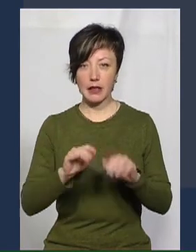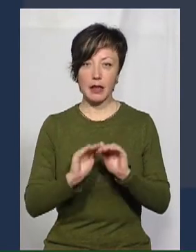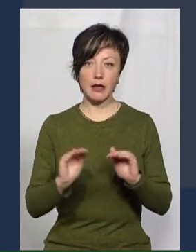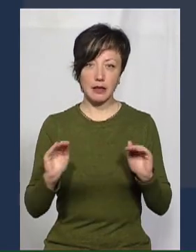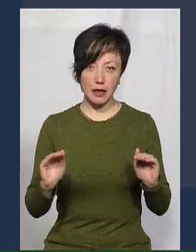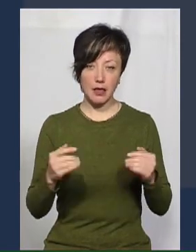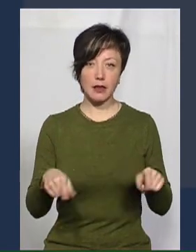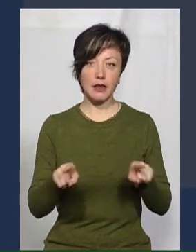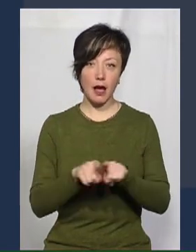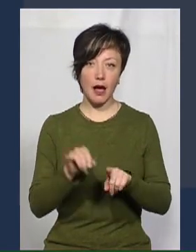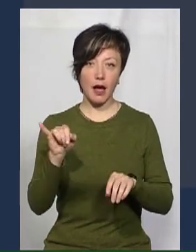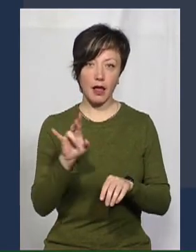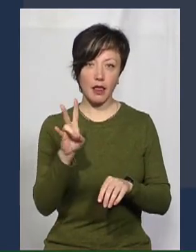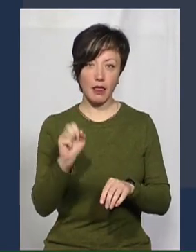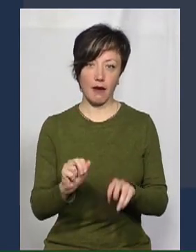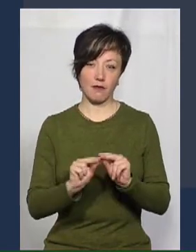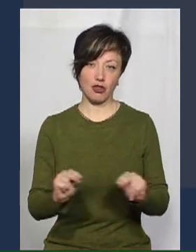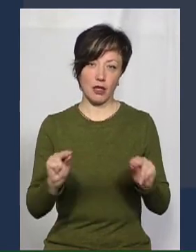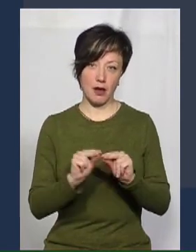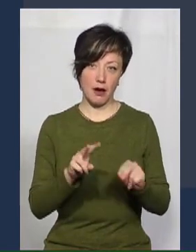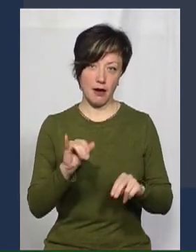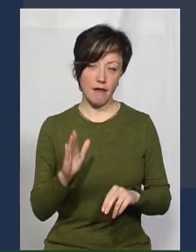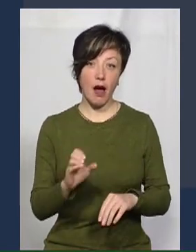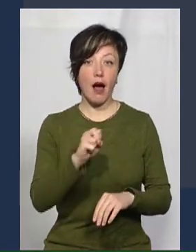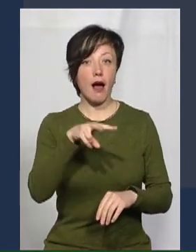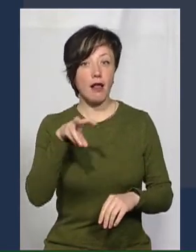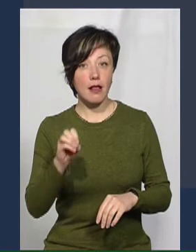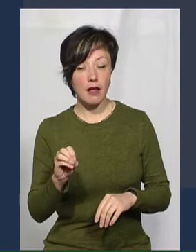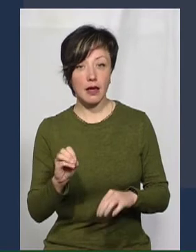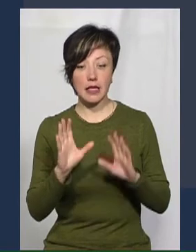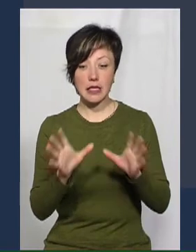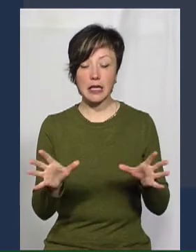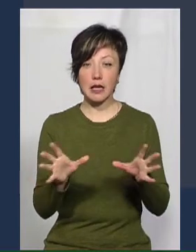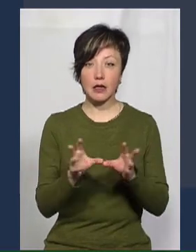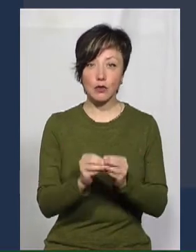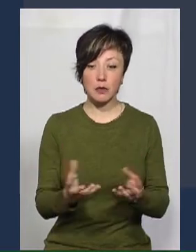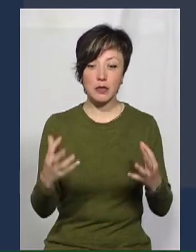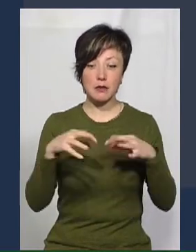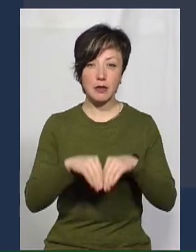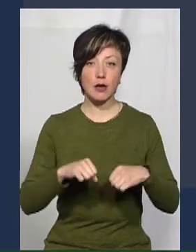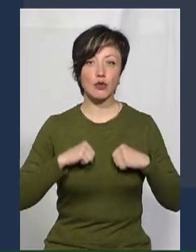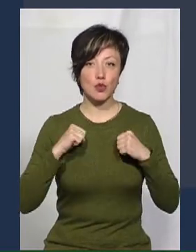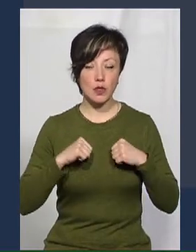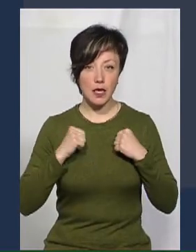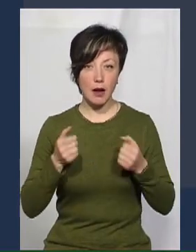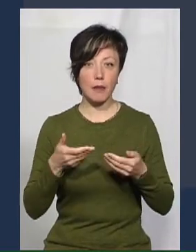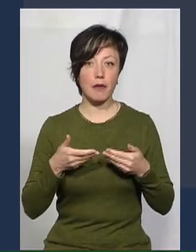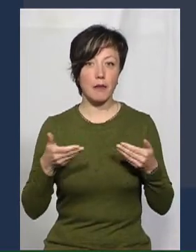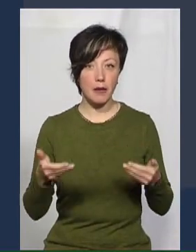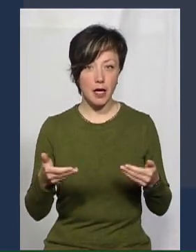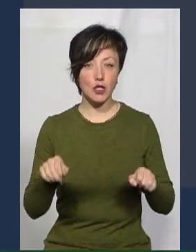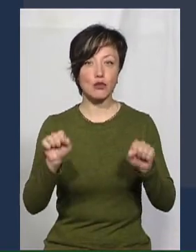як на дітей, так і на вчителів. Але тільки разом і тільки спільними зусиллями ми